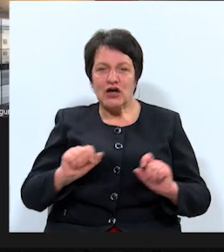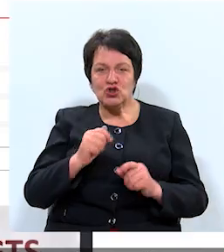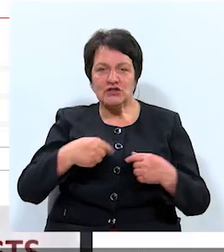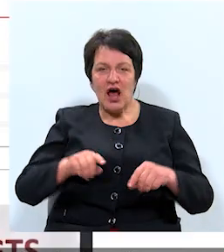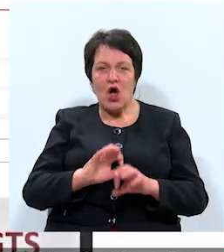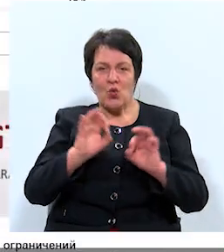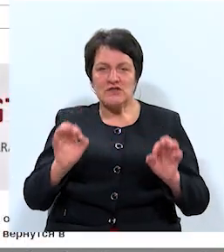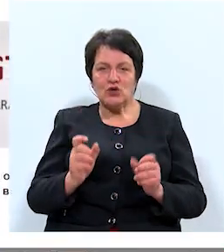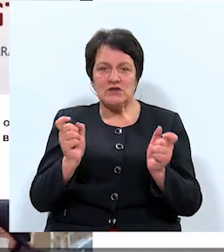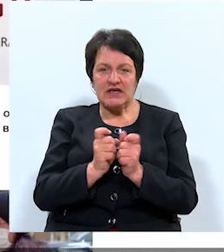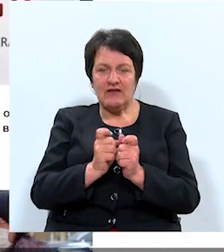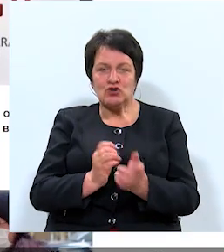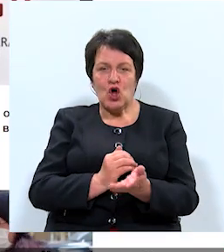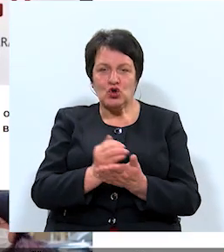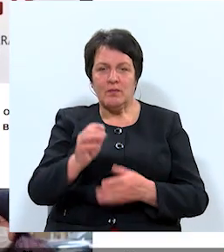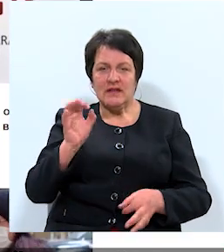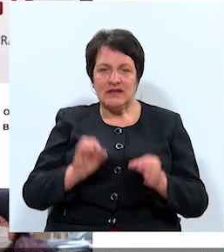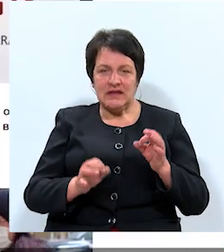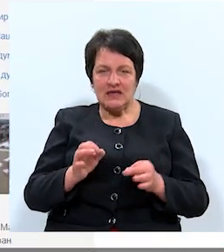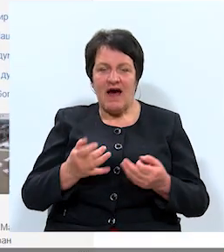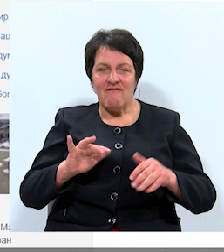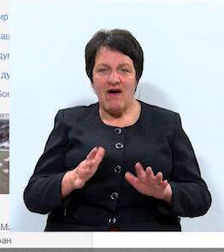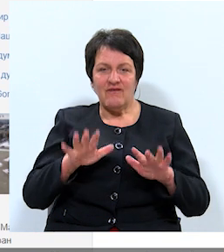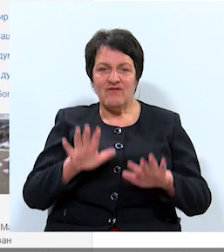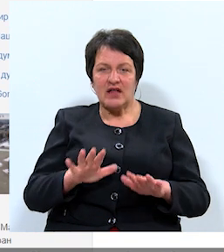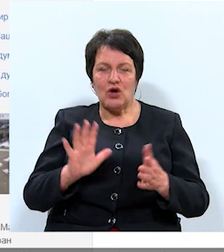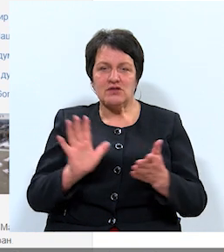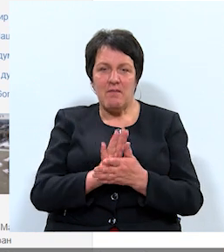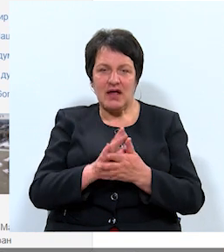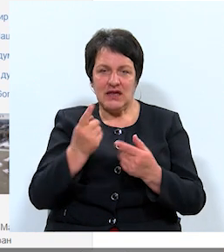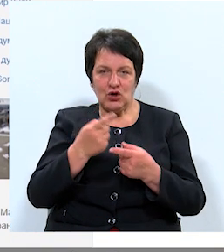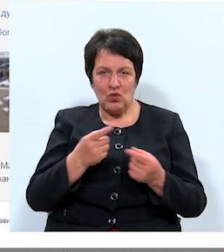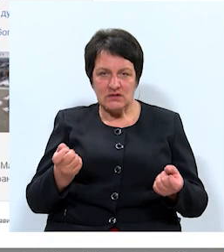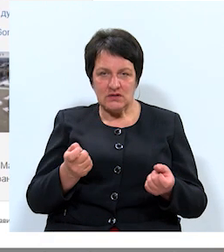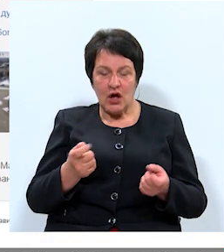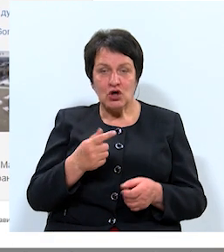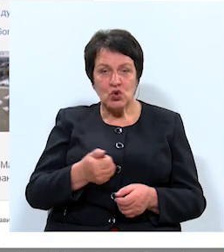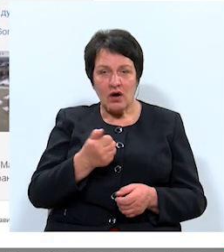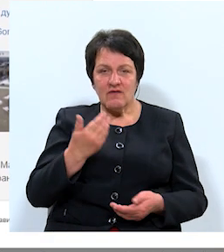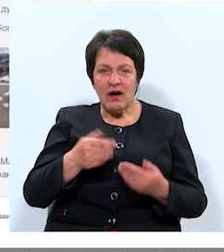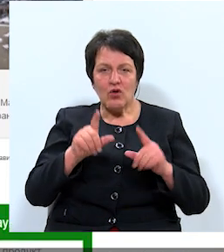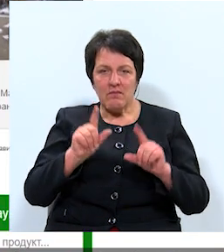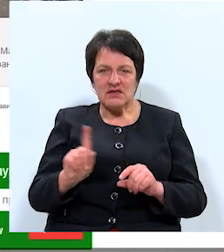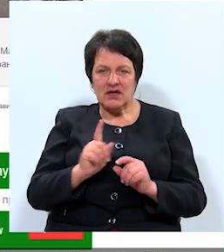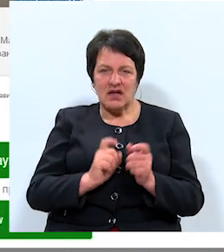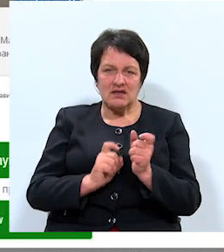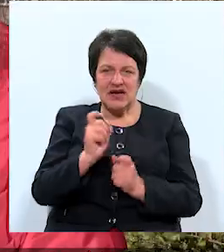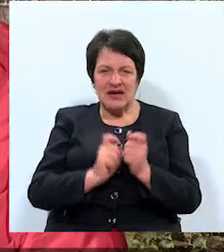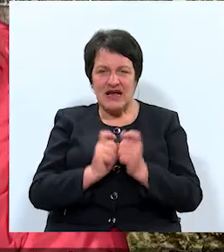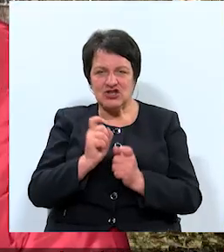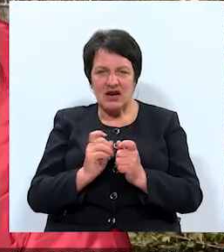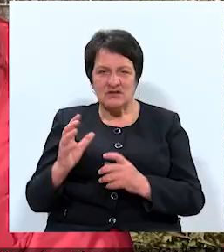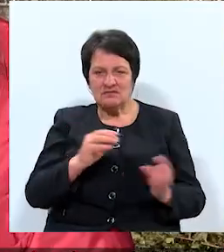uzsāktos ķīviņus turpinot tiesās vai vietējos mēdījos. Šogad varbūt mazāk notiek tāda riešanās